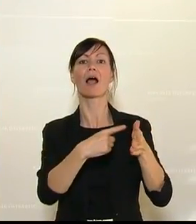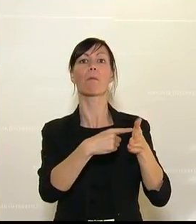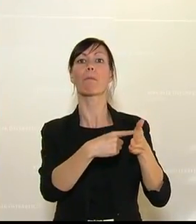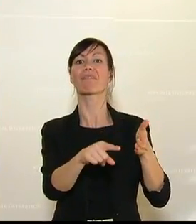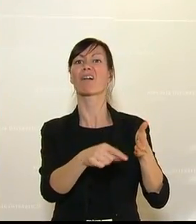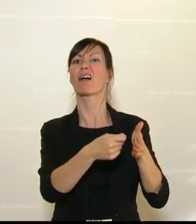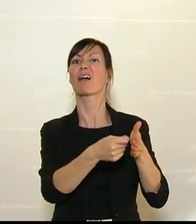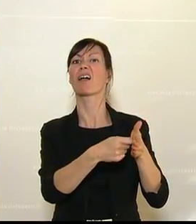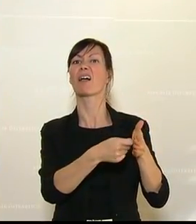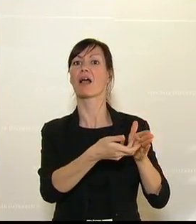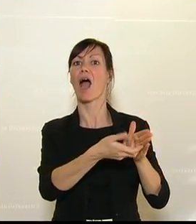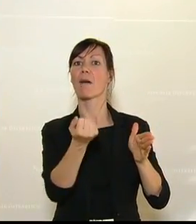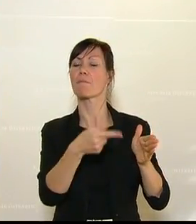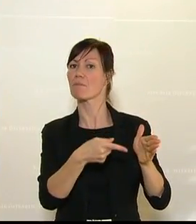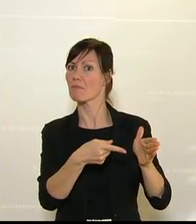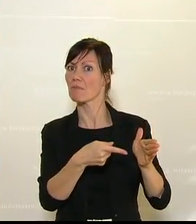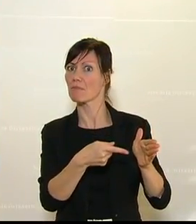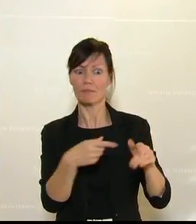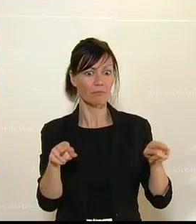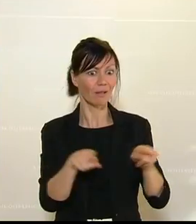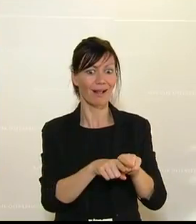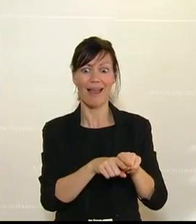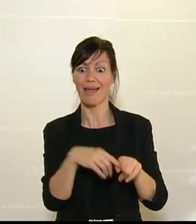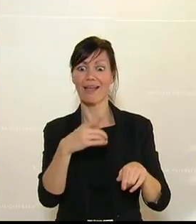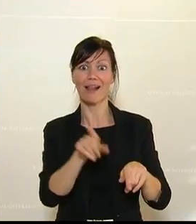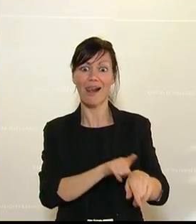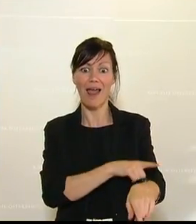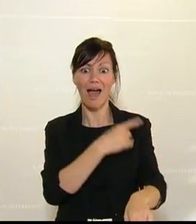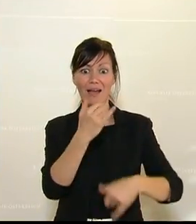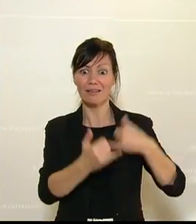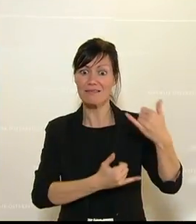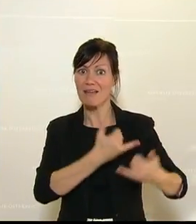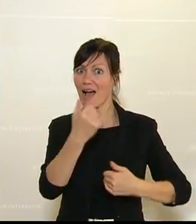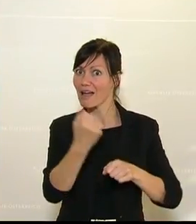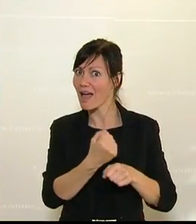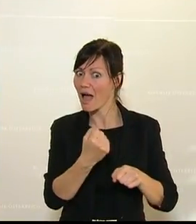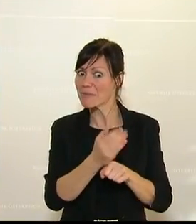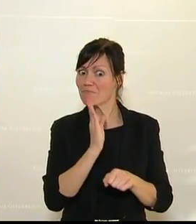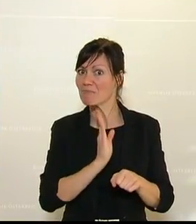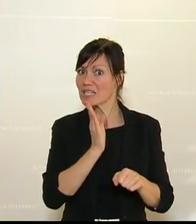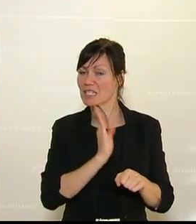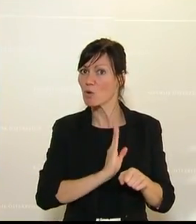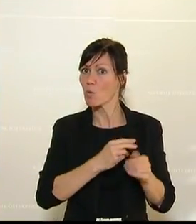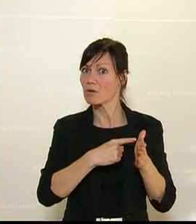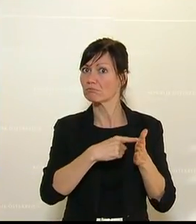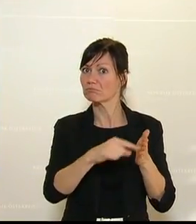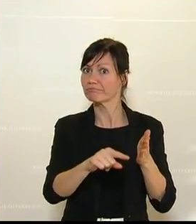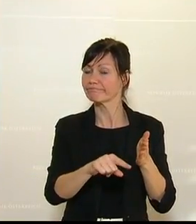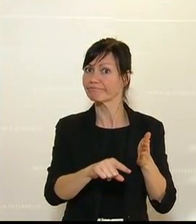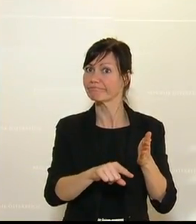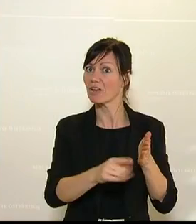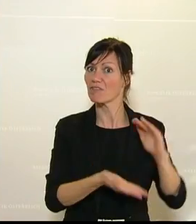denen, die genauso lange gearbeitet haben, die Pension kürzt. Das ist auch beschämend, Frau Ministerin. Danke. Vielen Dank.